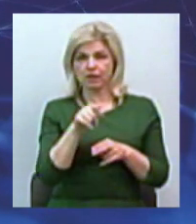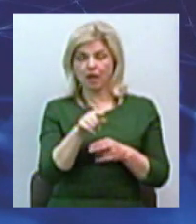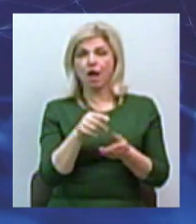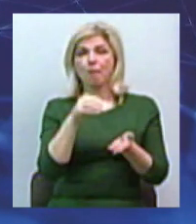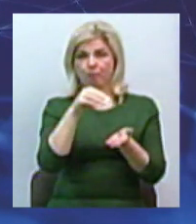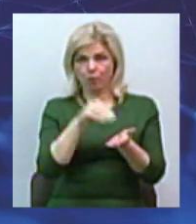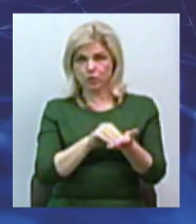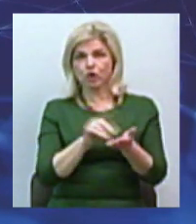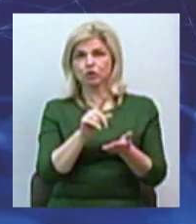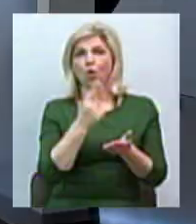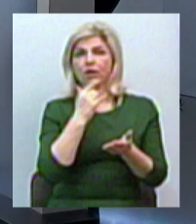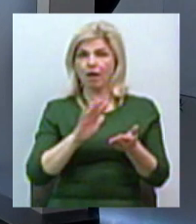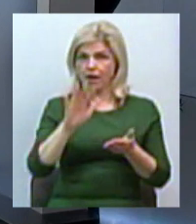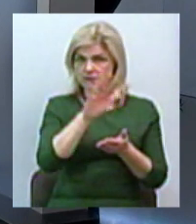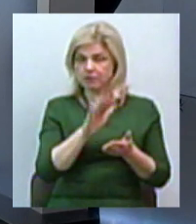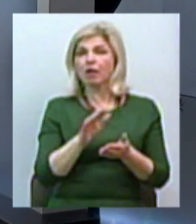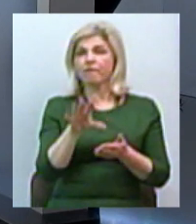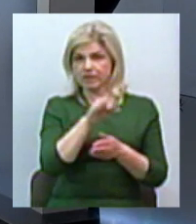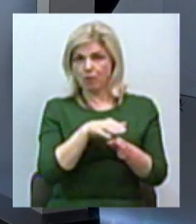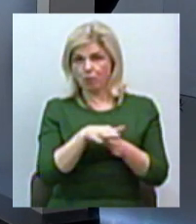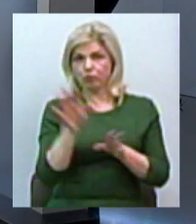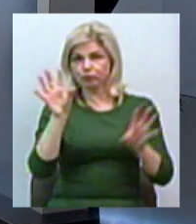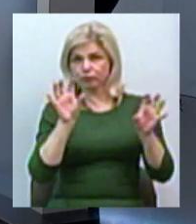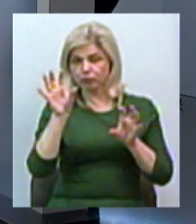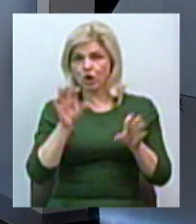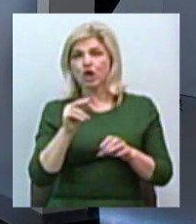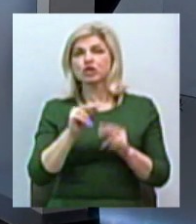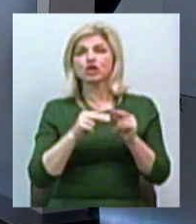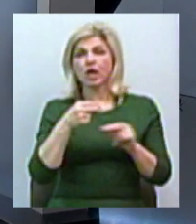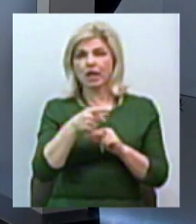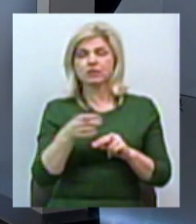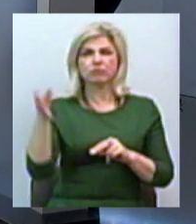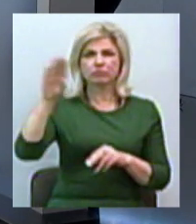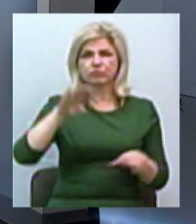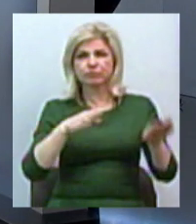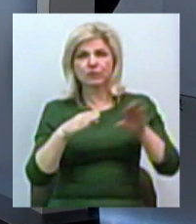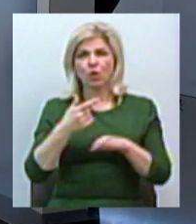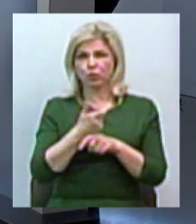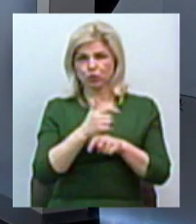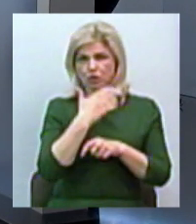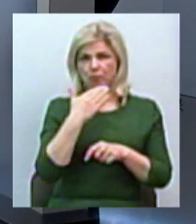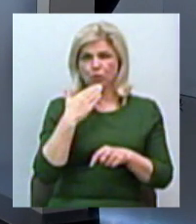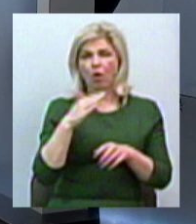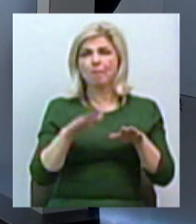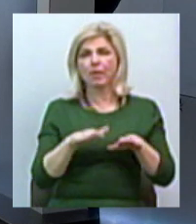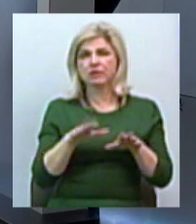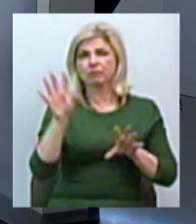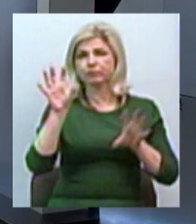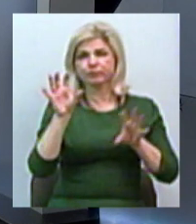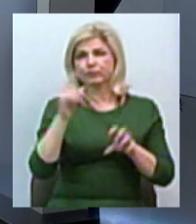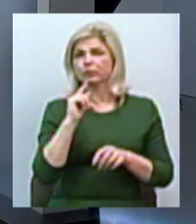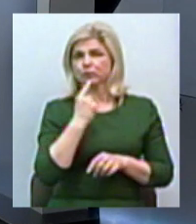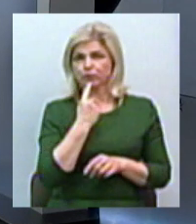що він весь покритий. Але насправді через ландшафт там дуже багато прогалин і сигнал